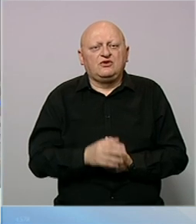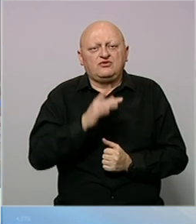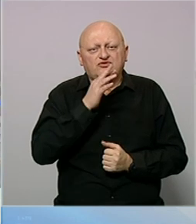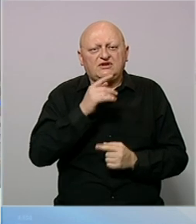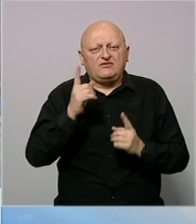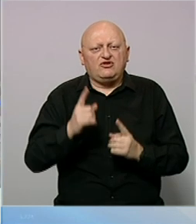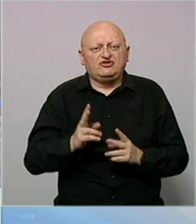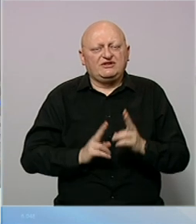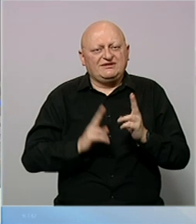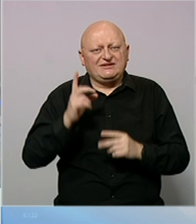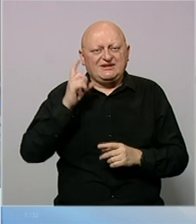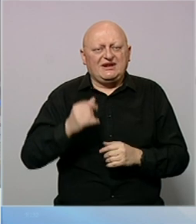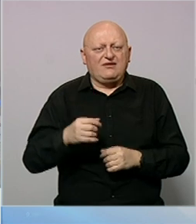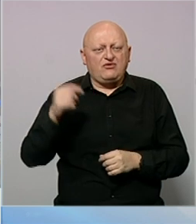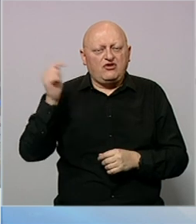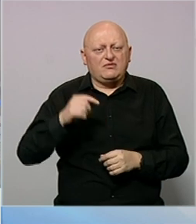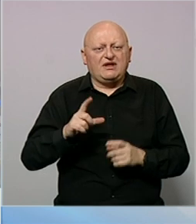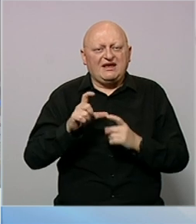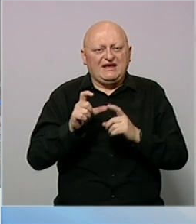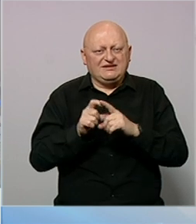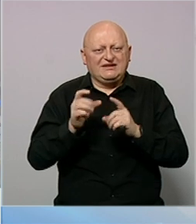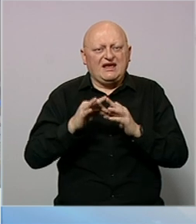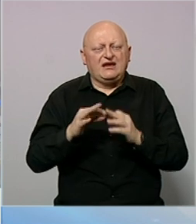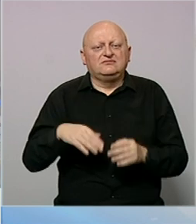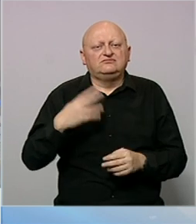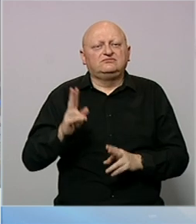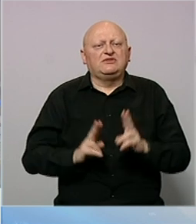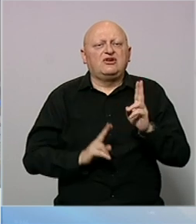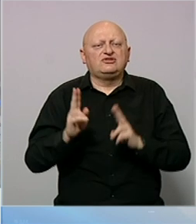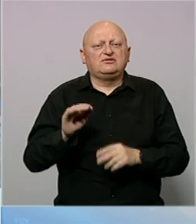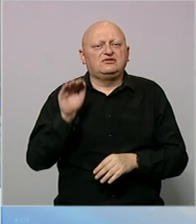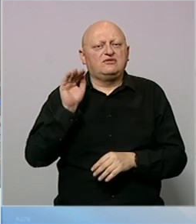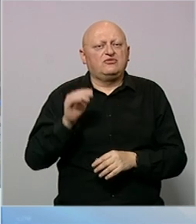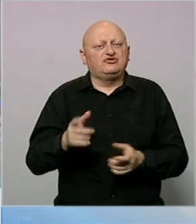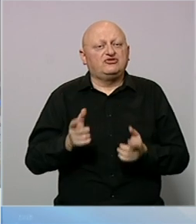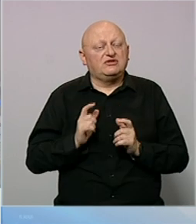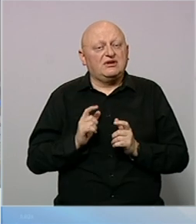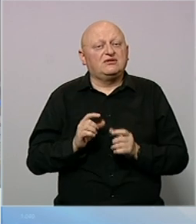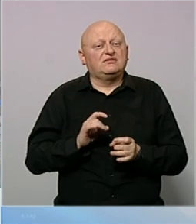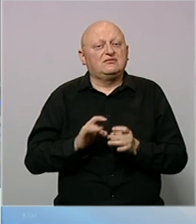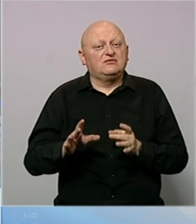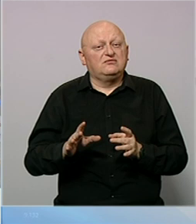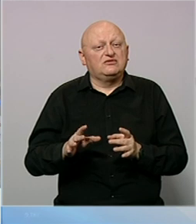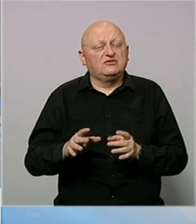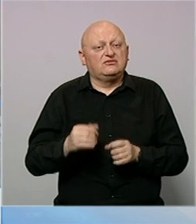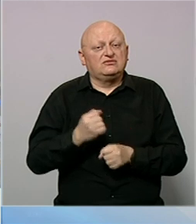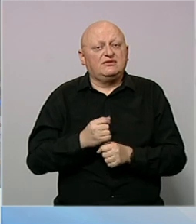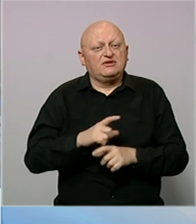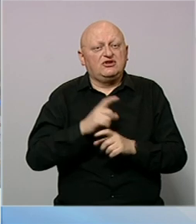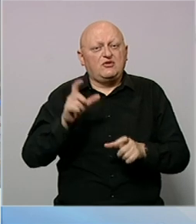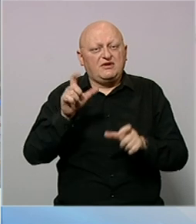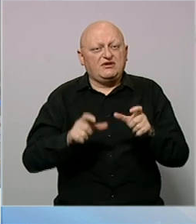U Sarajevu je održana sjednica Glavnog odbora stranke demokratske akcije. Nakon sjednice su poručili kako očekuju brzo